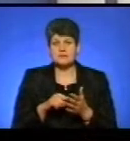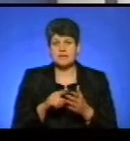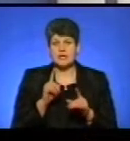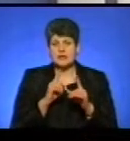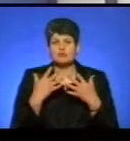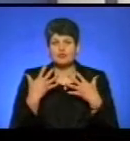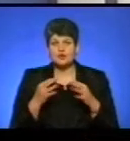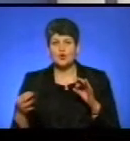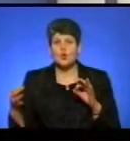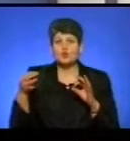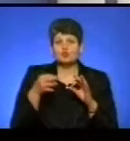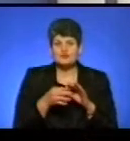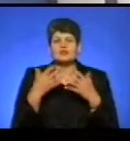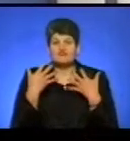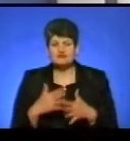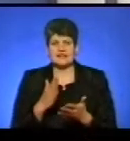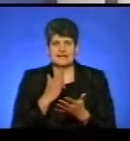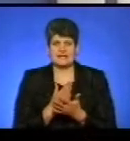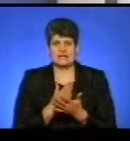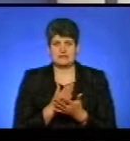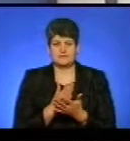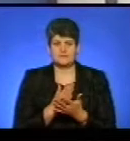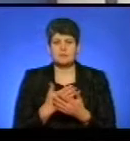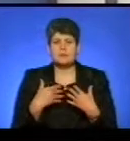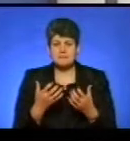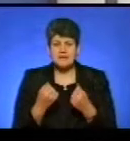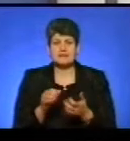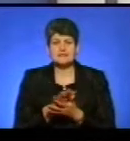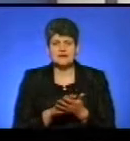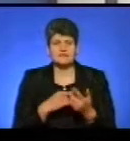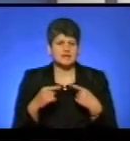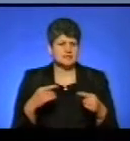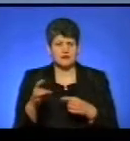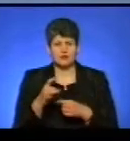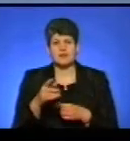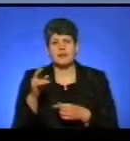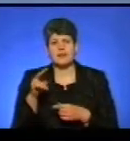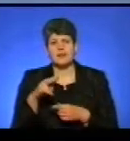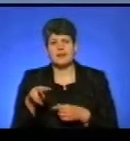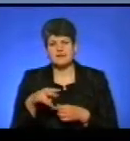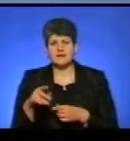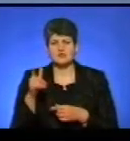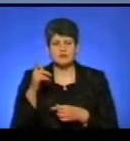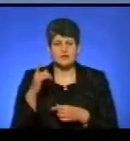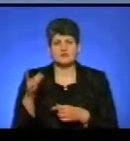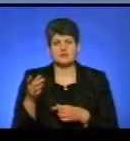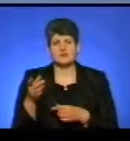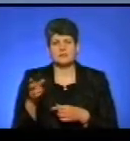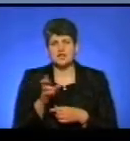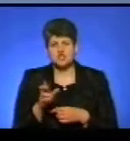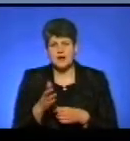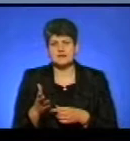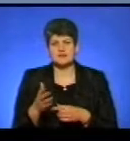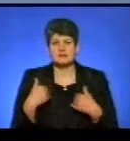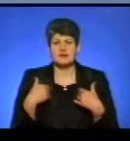до вже діючих. Ми вже прийняли заявки, це в різних районах, і Ленівецький, і Чорківський, в багатьох районах, і Береженський. І